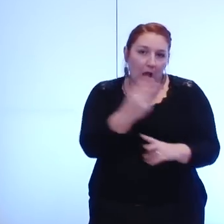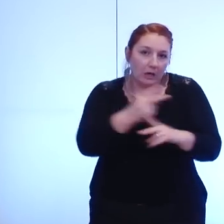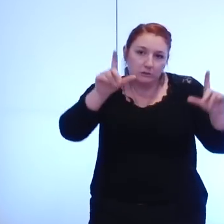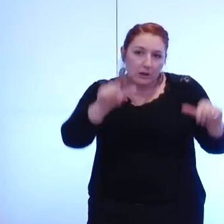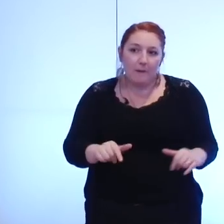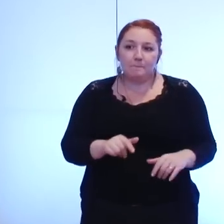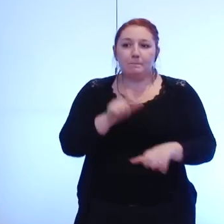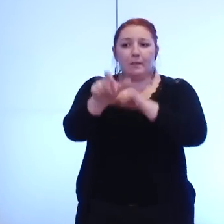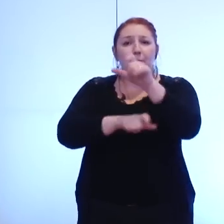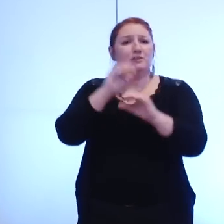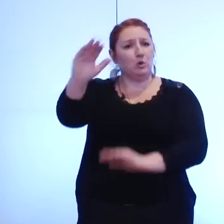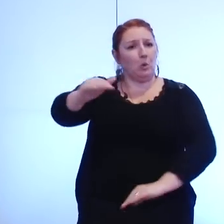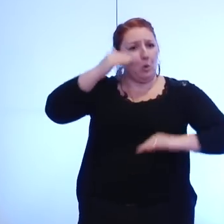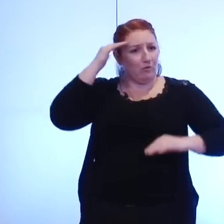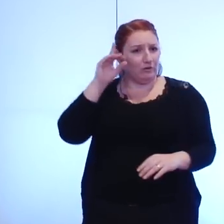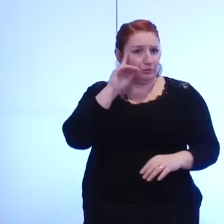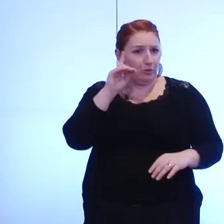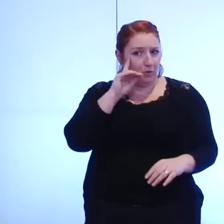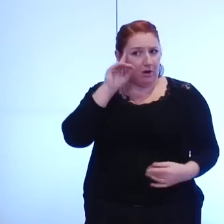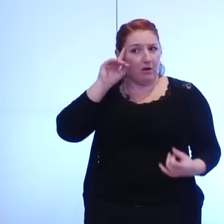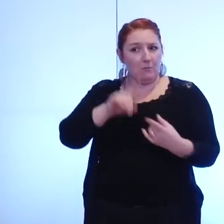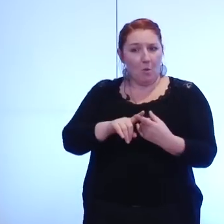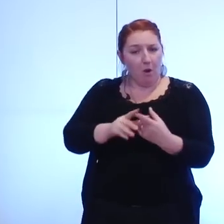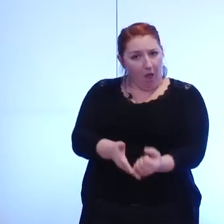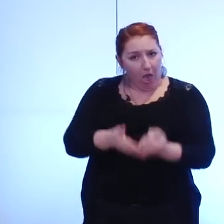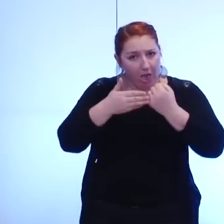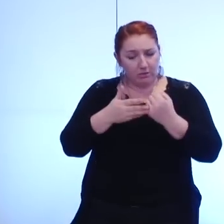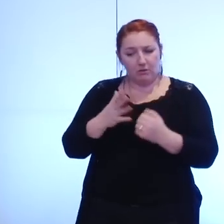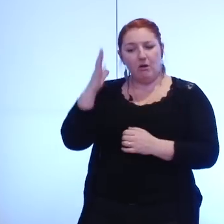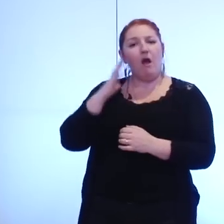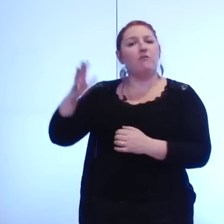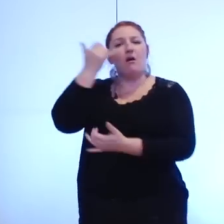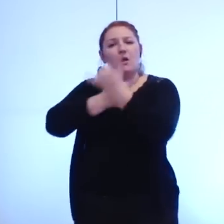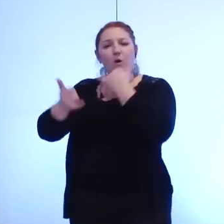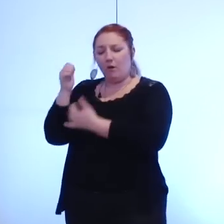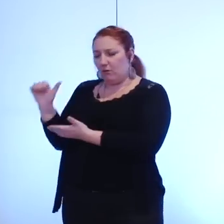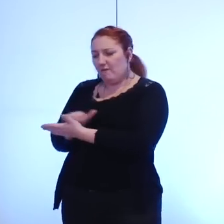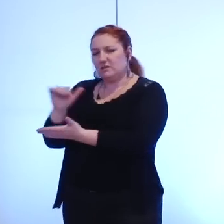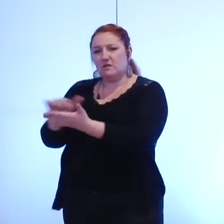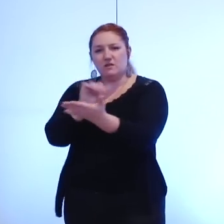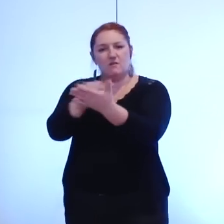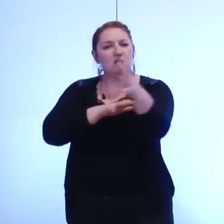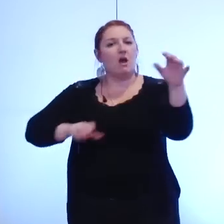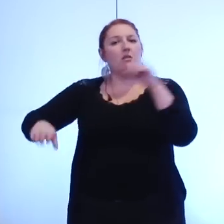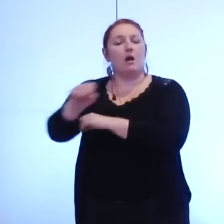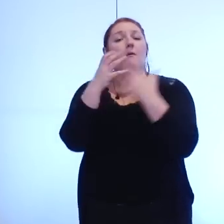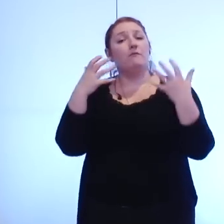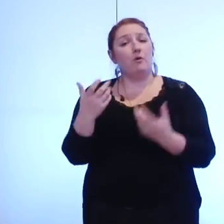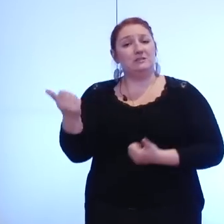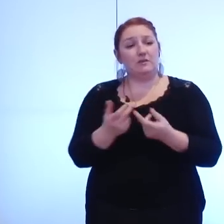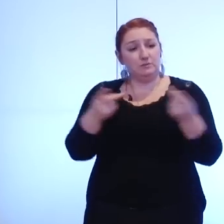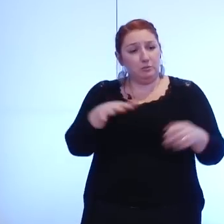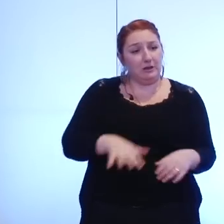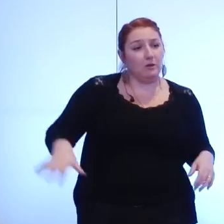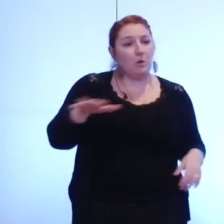leur confiance c'est aussi pour contribuer à solder les erreurs du passé nous voulons libérer les services publics locaux des intérêts privés